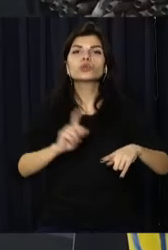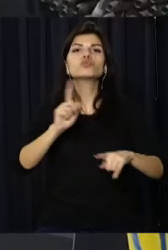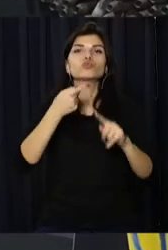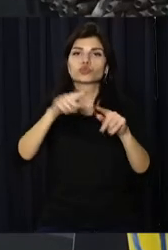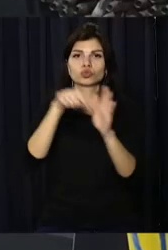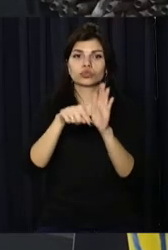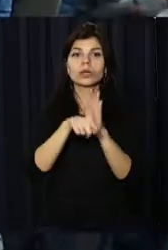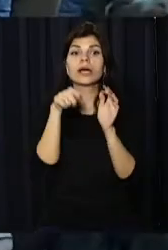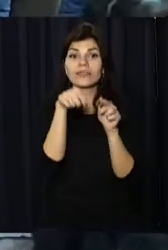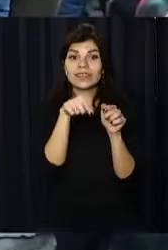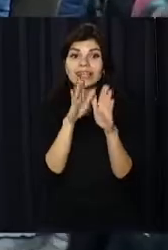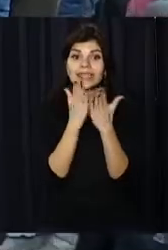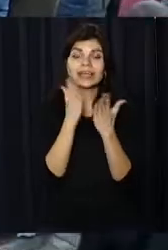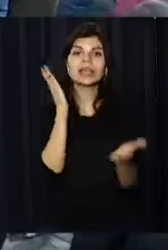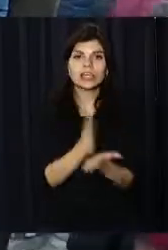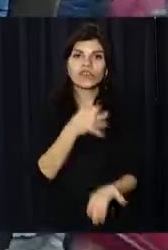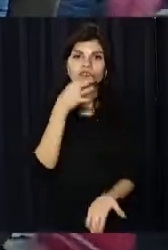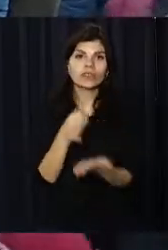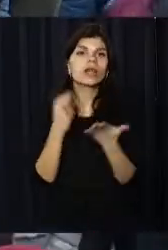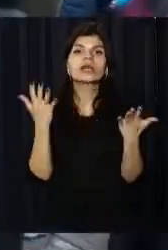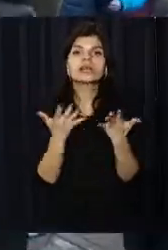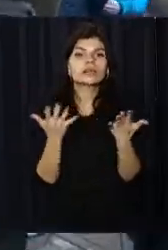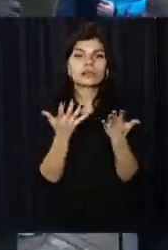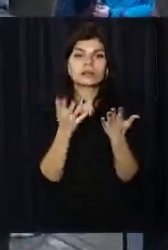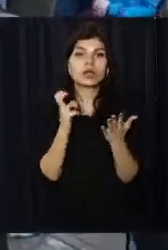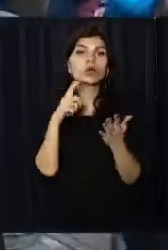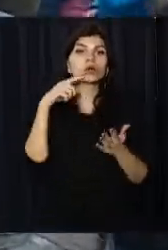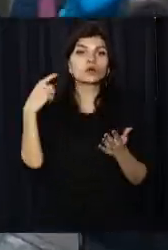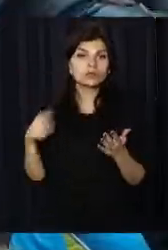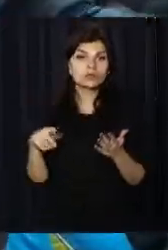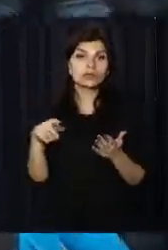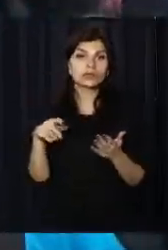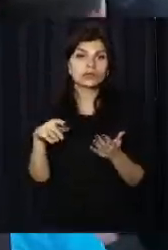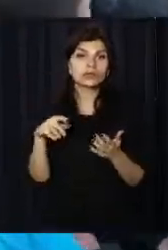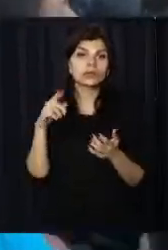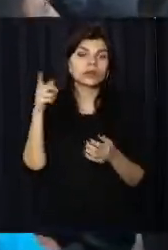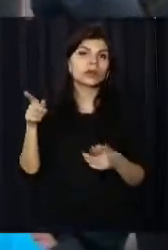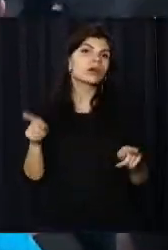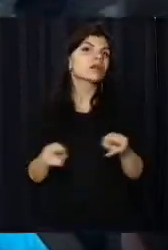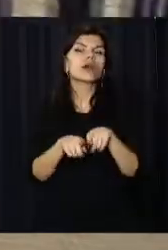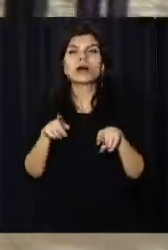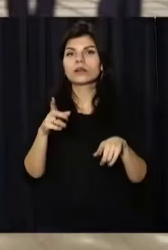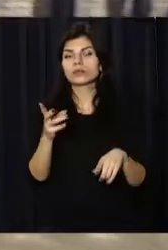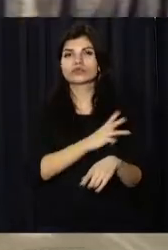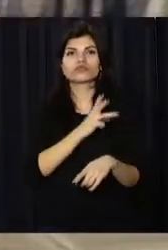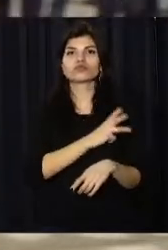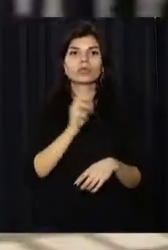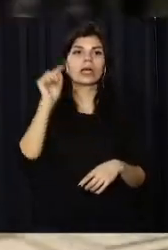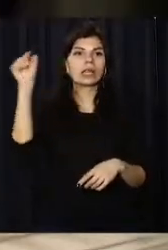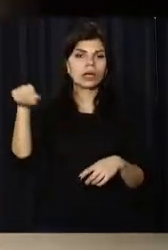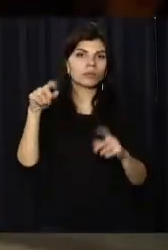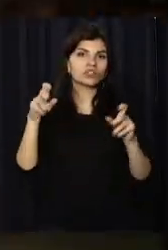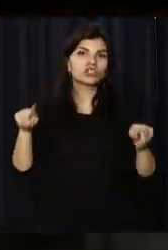книгі є відповідь, яким чином Росія спромоглася там